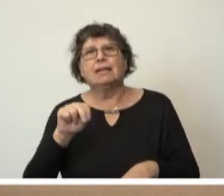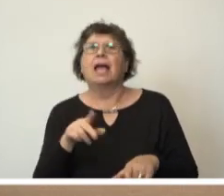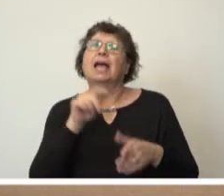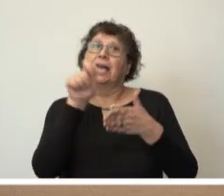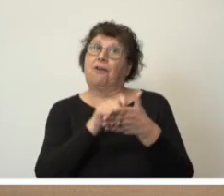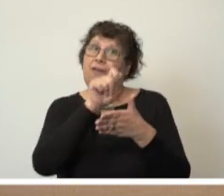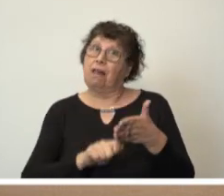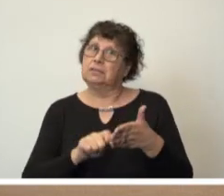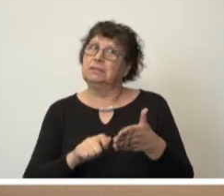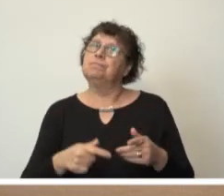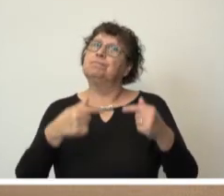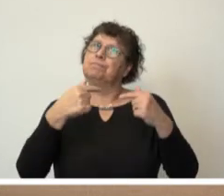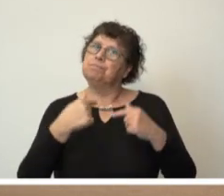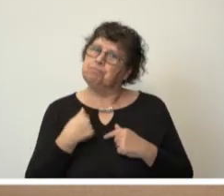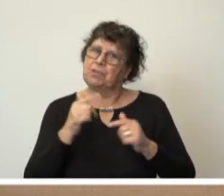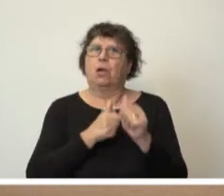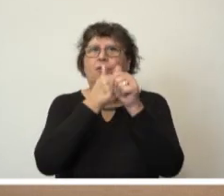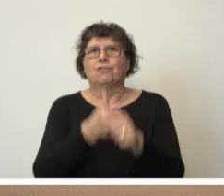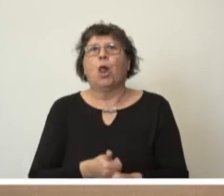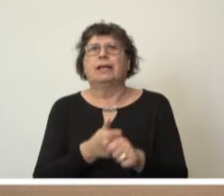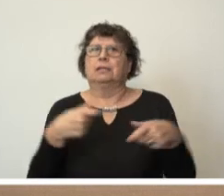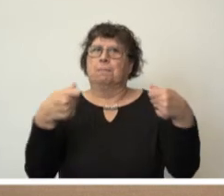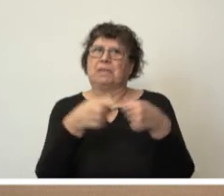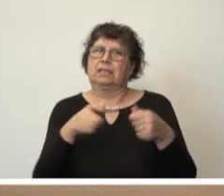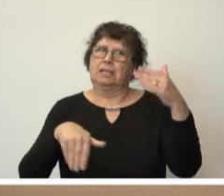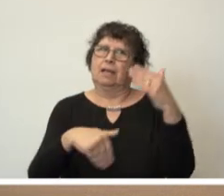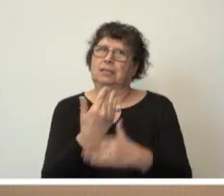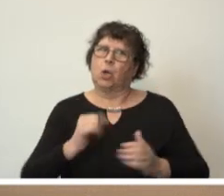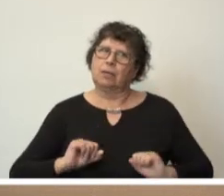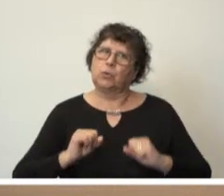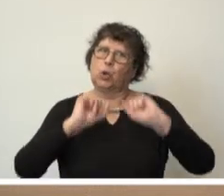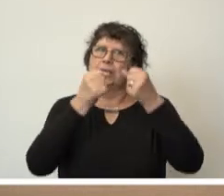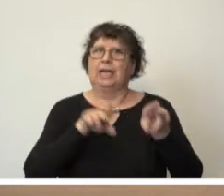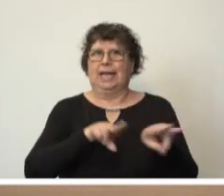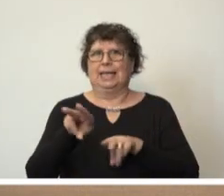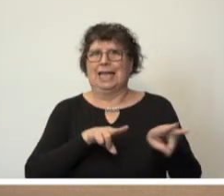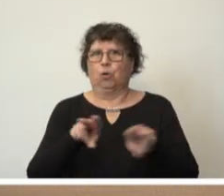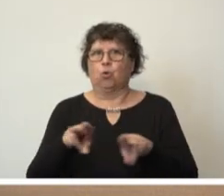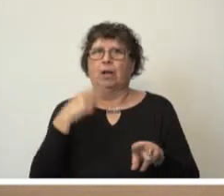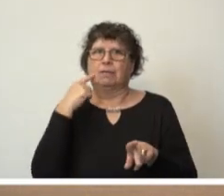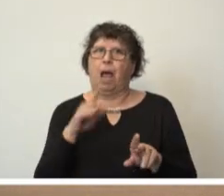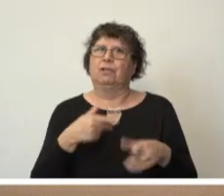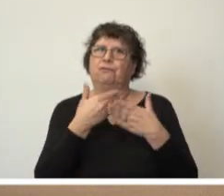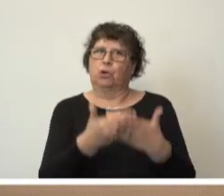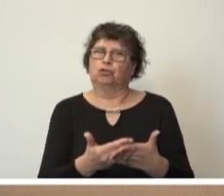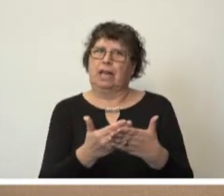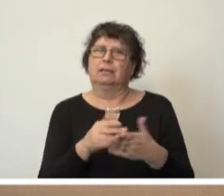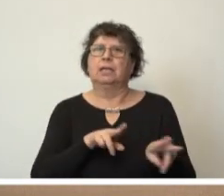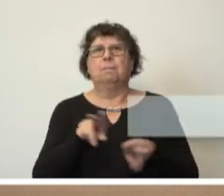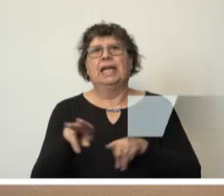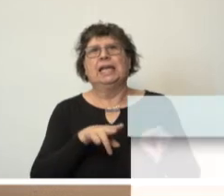beehre ich mich, Ihnen nachstehende Mitglieder der neu zu bildenden Regierung zu benennen. Minister für Wirtschaft,